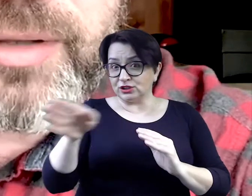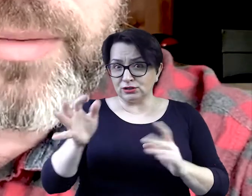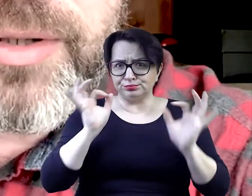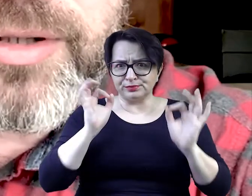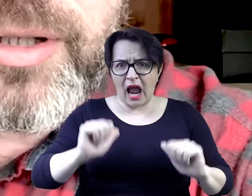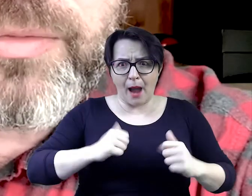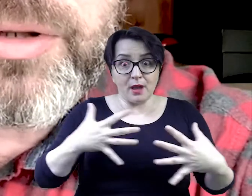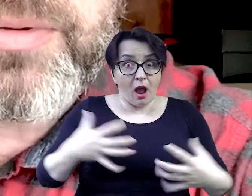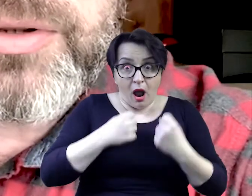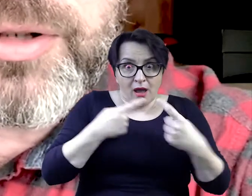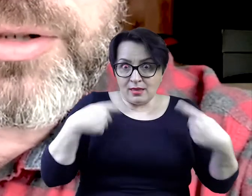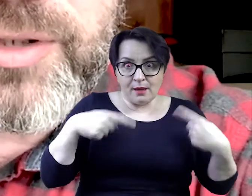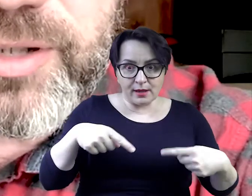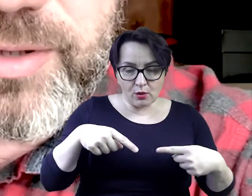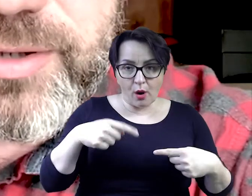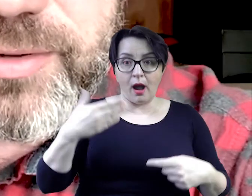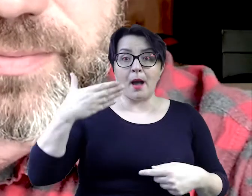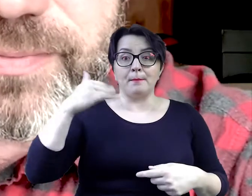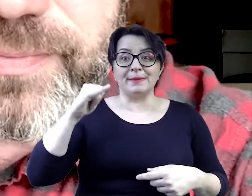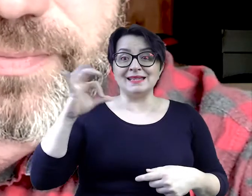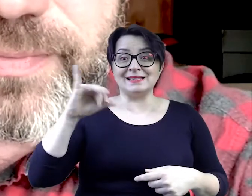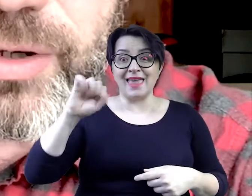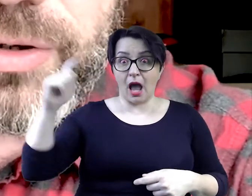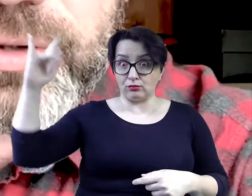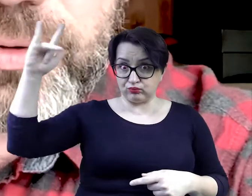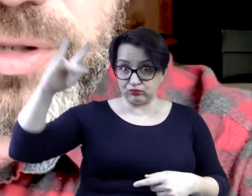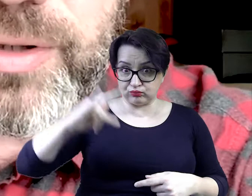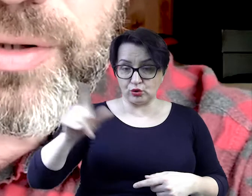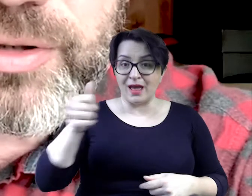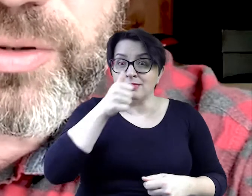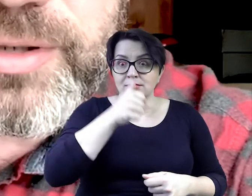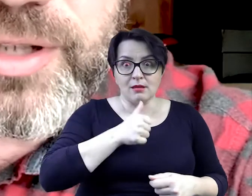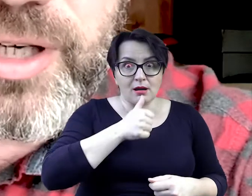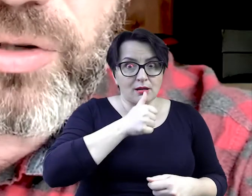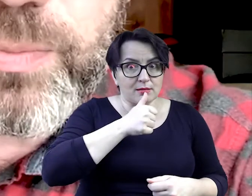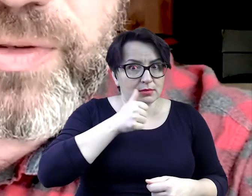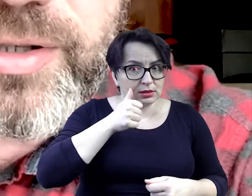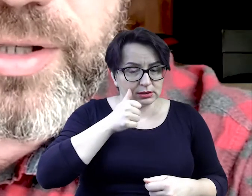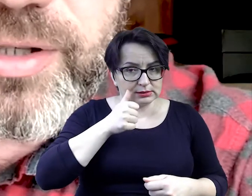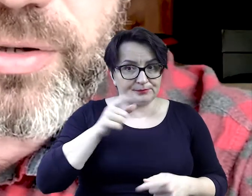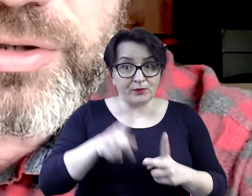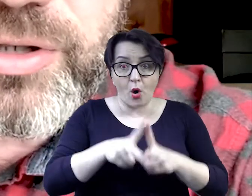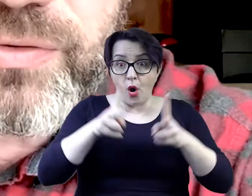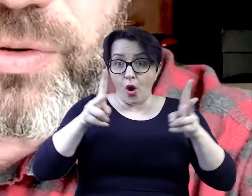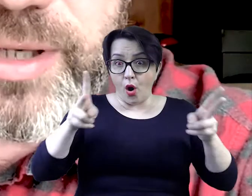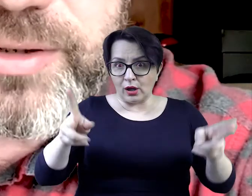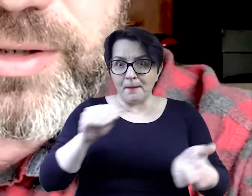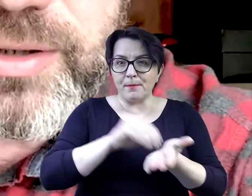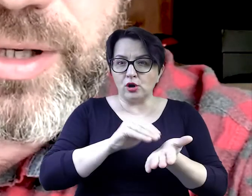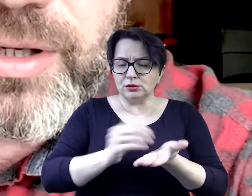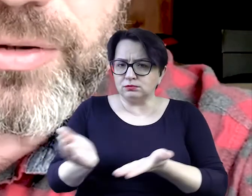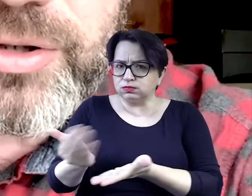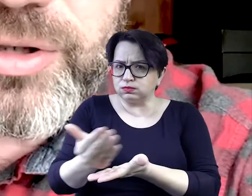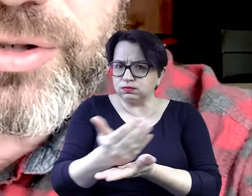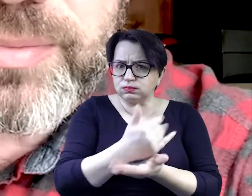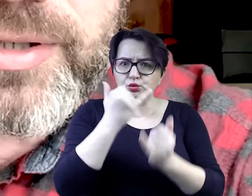Cała misja musi pozostać W tajemnicy Okres potrzebny do zgromadzenia Odpowiedniej ilości informacji